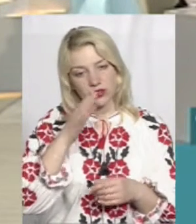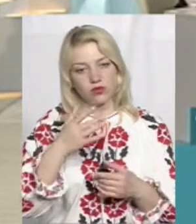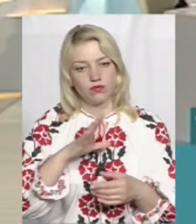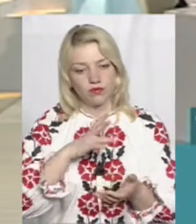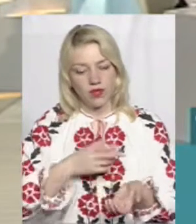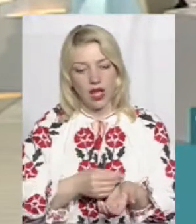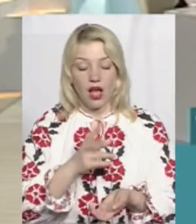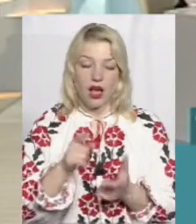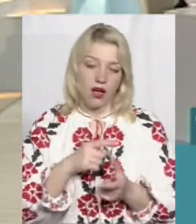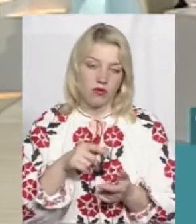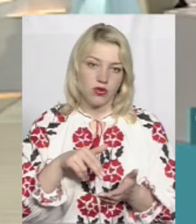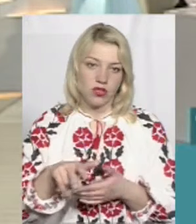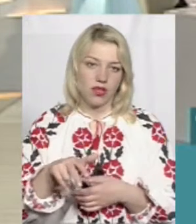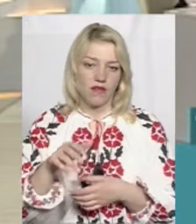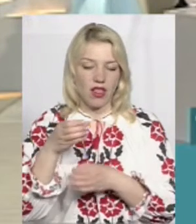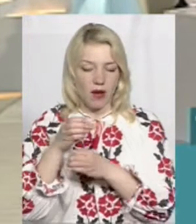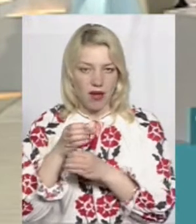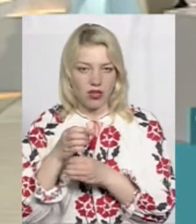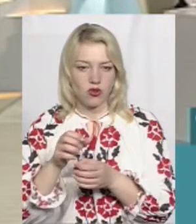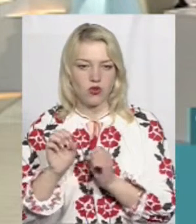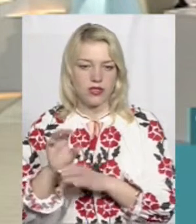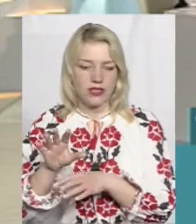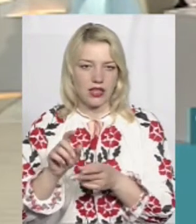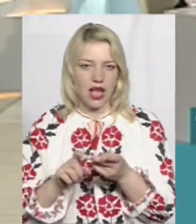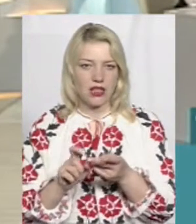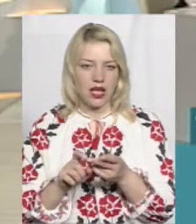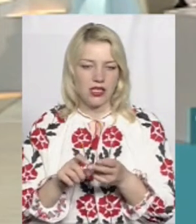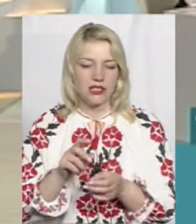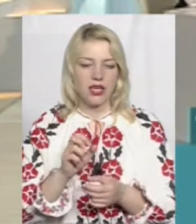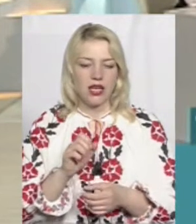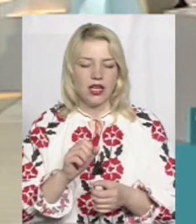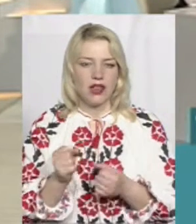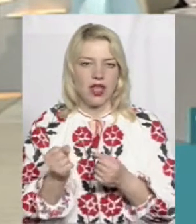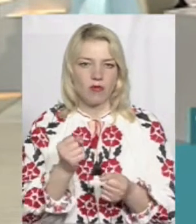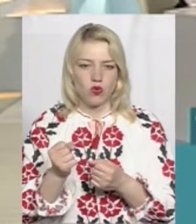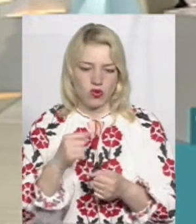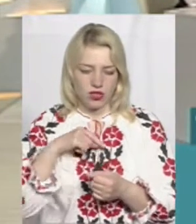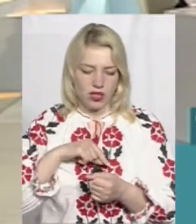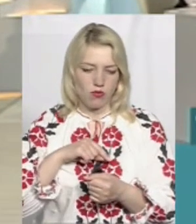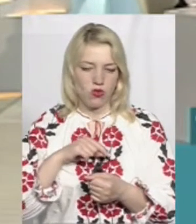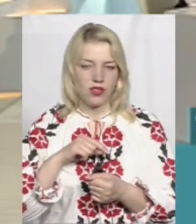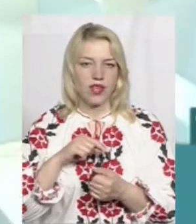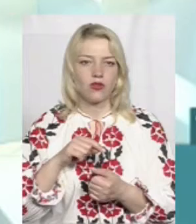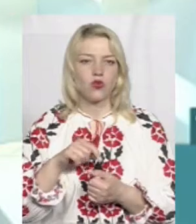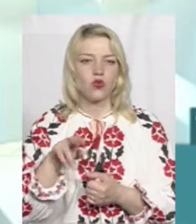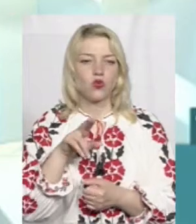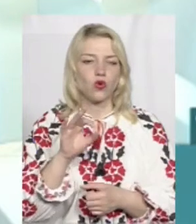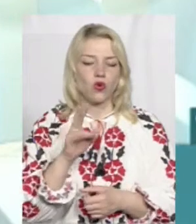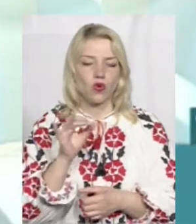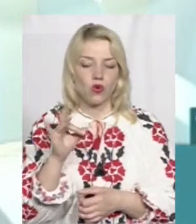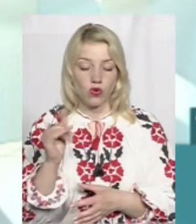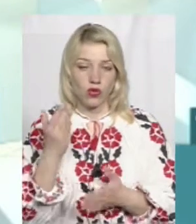або сходити в лабораторію, здати аналіз на так звану напруженість імунітету до кору. І якщо